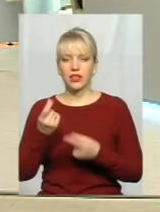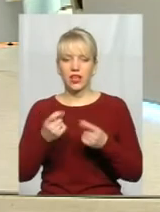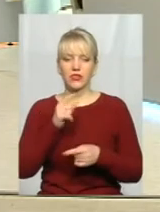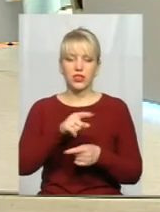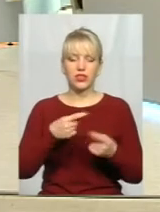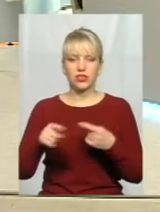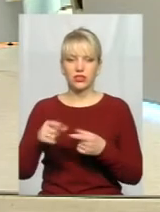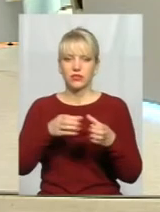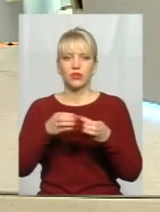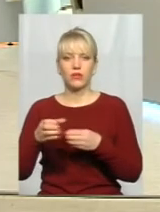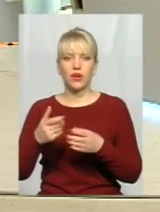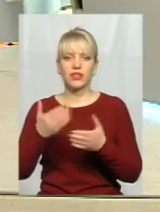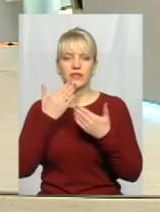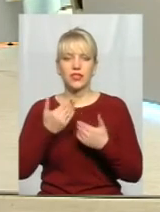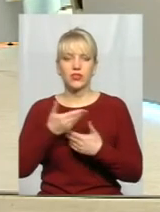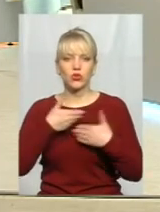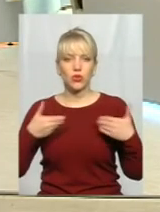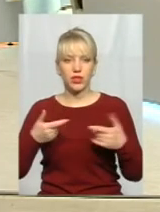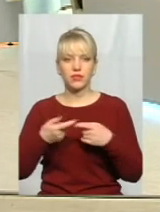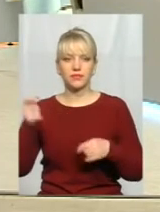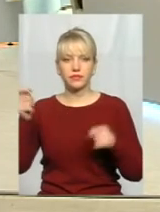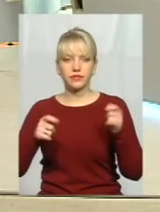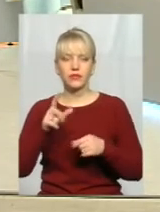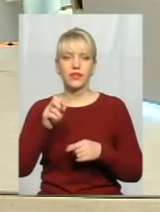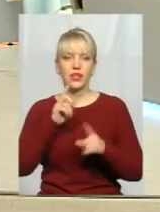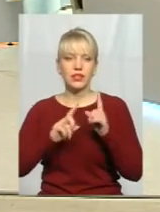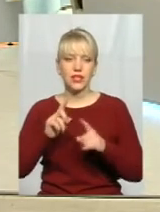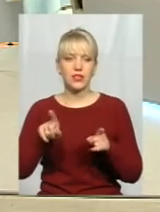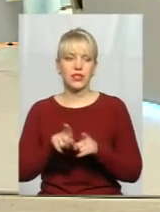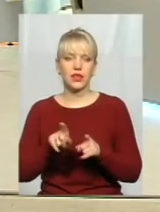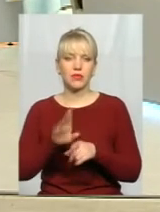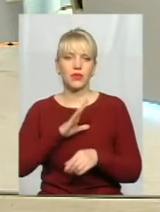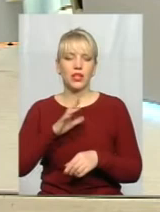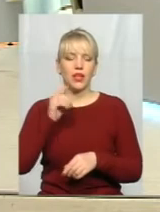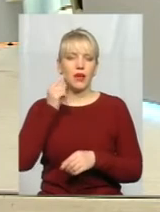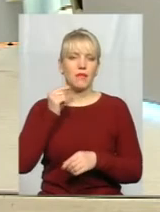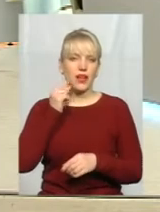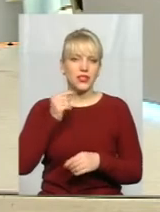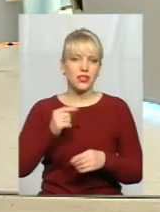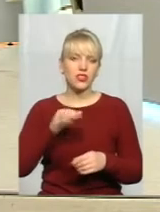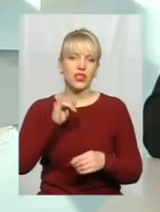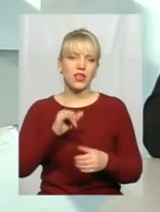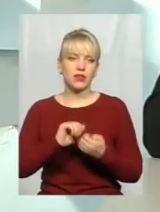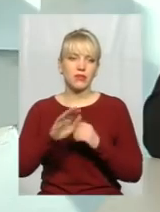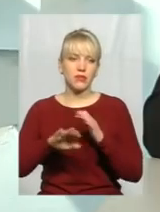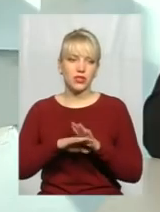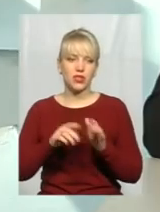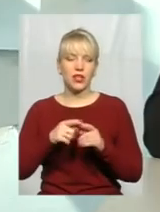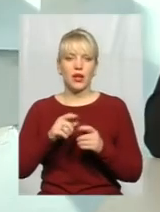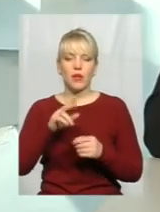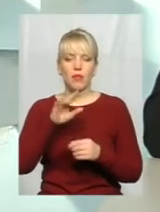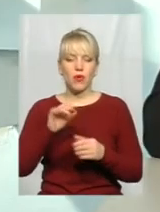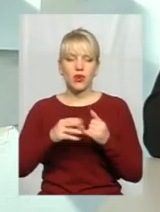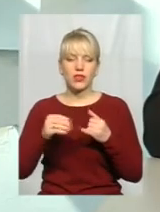громади, вони звертаються до нас, і вони приїжджають на сесію. І це стосувалося, і Пасічниць, і Кам'єнсподільського району по землі,